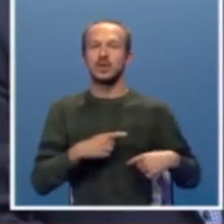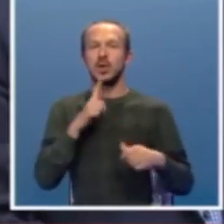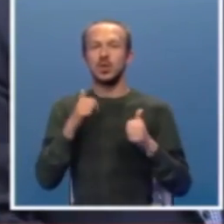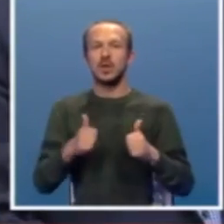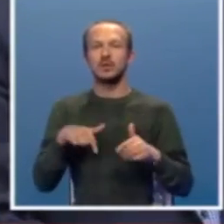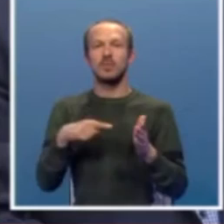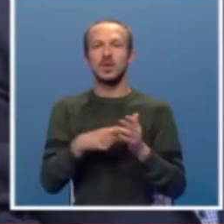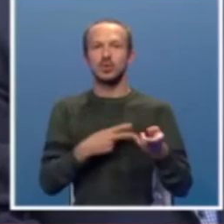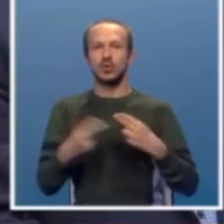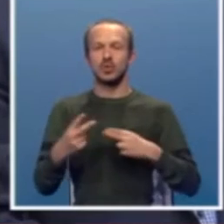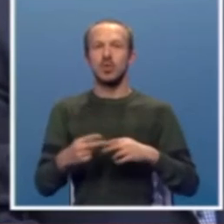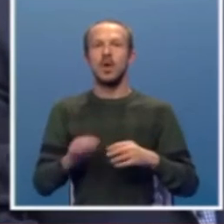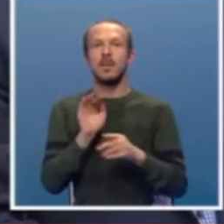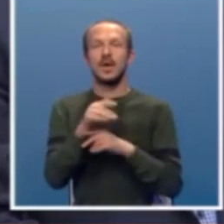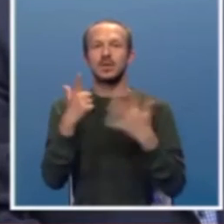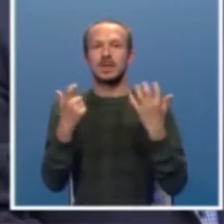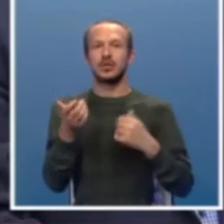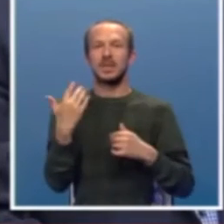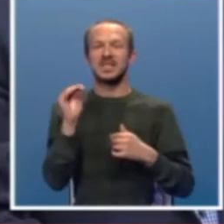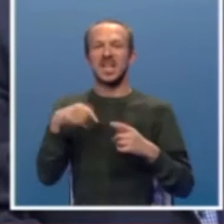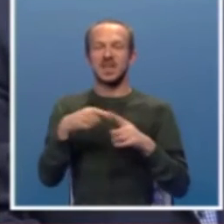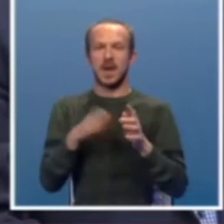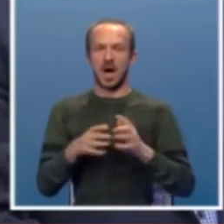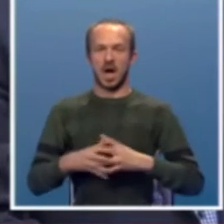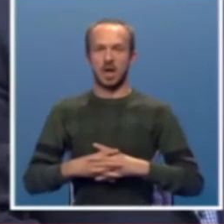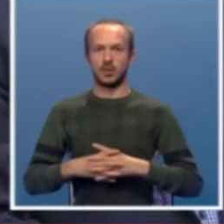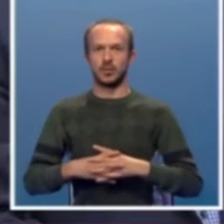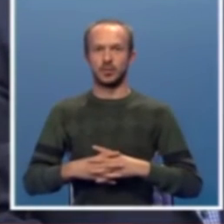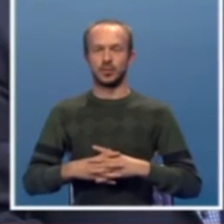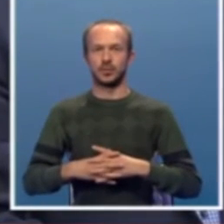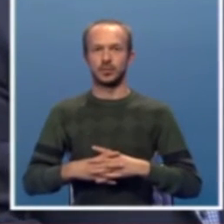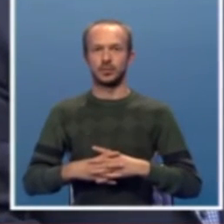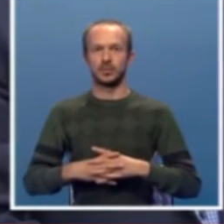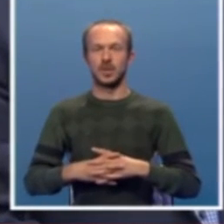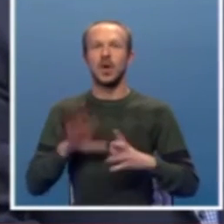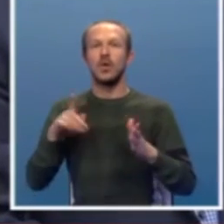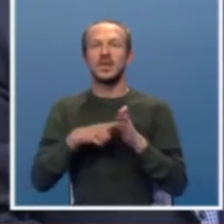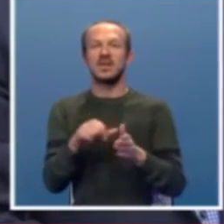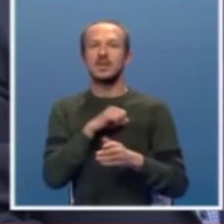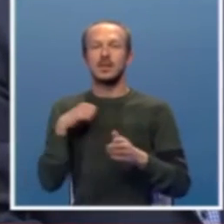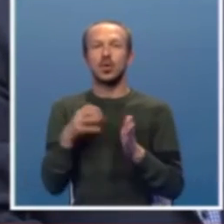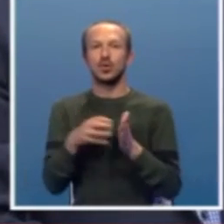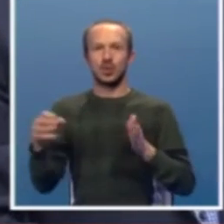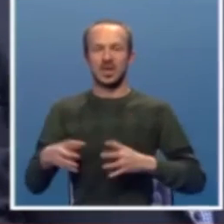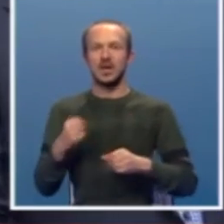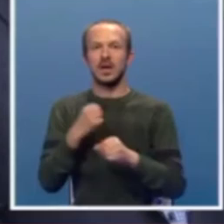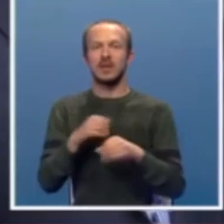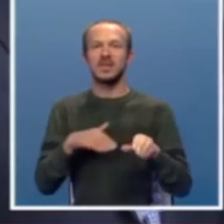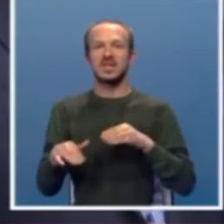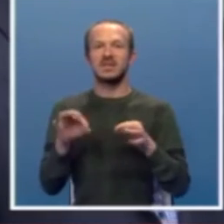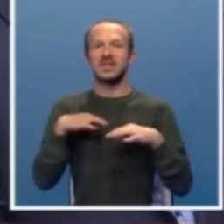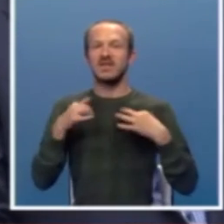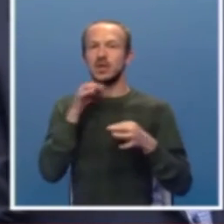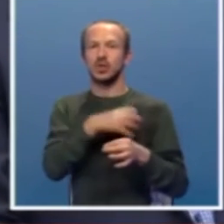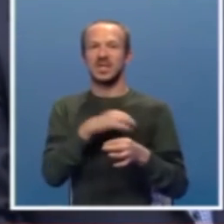danas na ovom mjestu isporučujemo je negdje preko 750.000 konvertibilnih maraka i ovo predstavlja samo kontinuitet rada Ministarstva